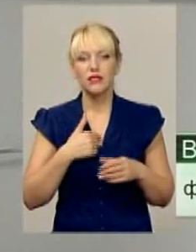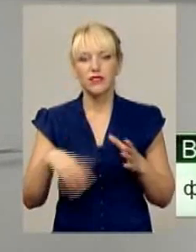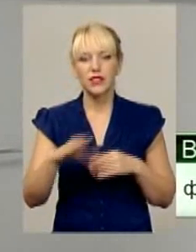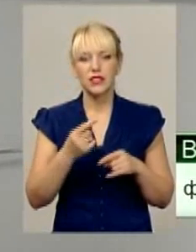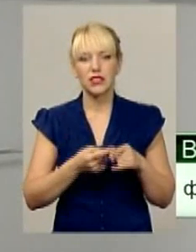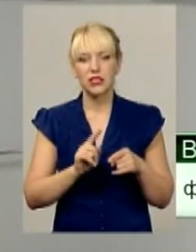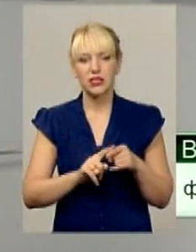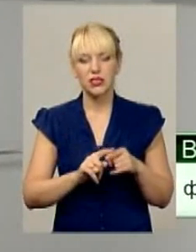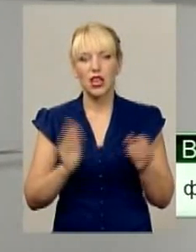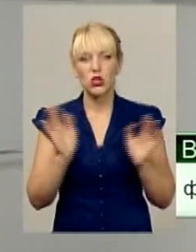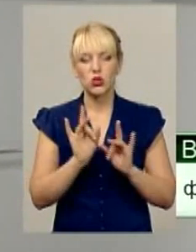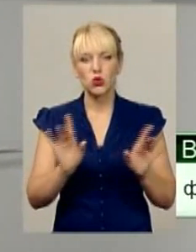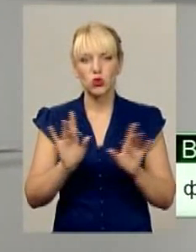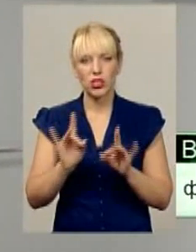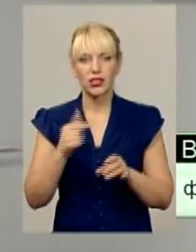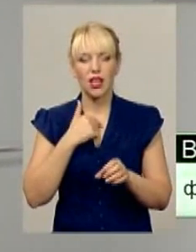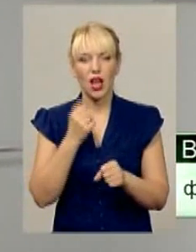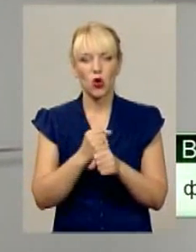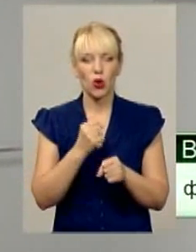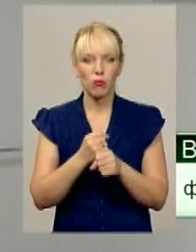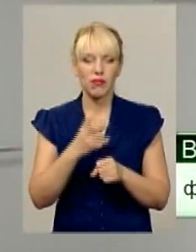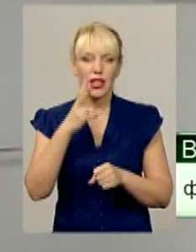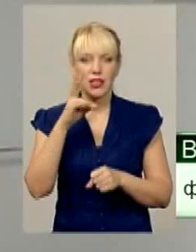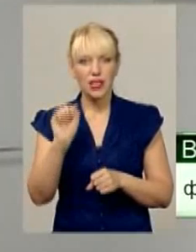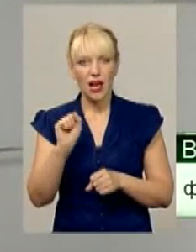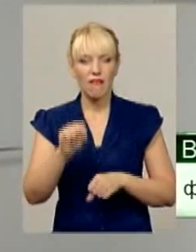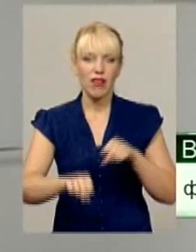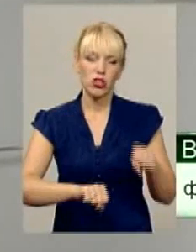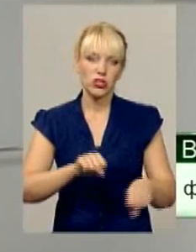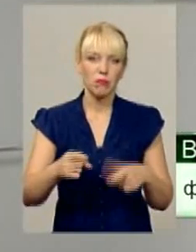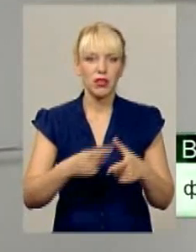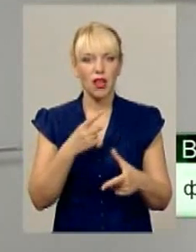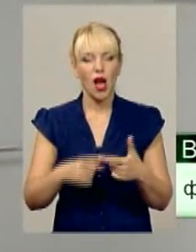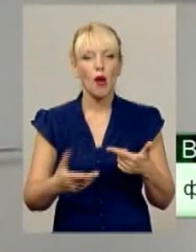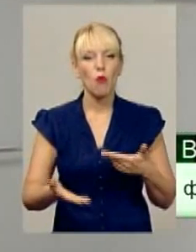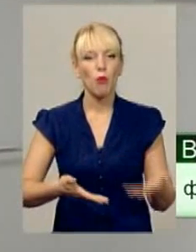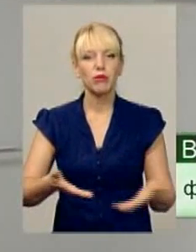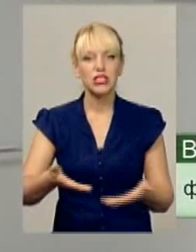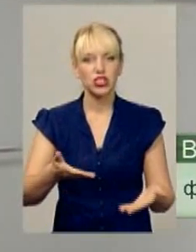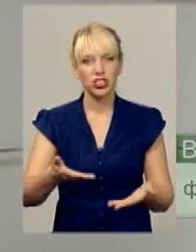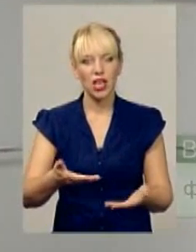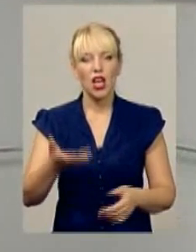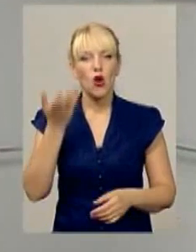сюжети я робив на велосипеді або пішки, коли вийшов. І коли виїжджав